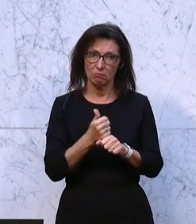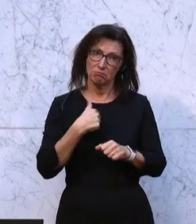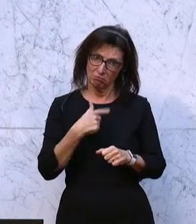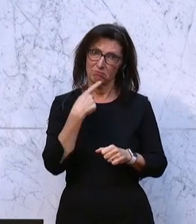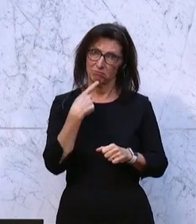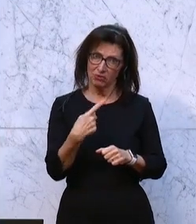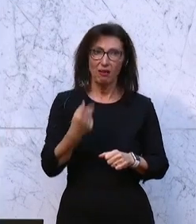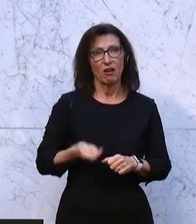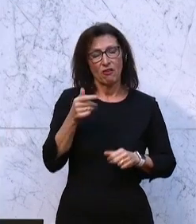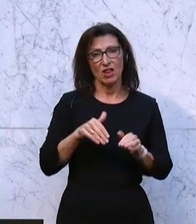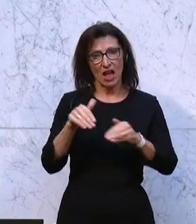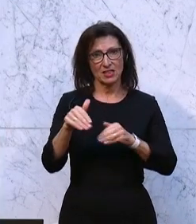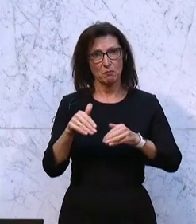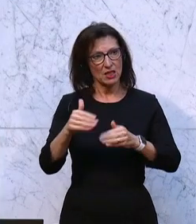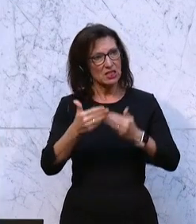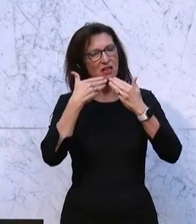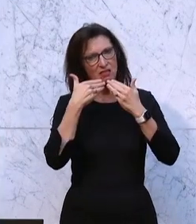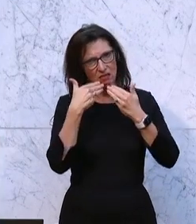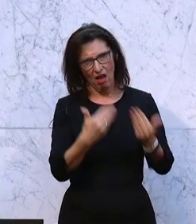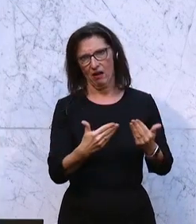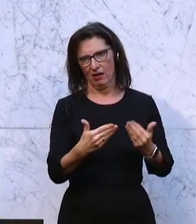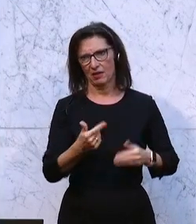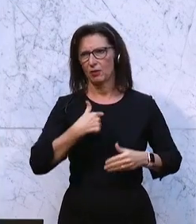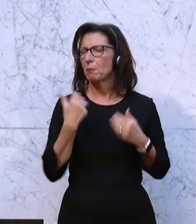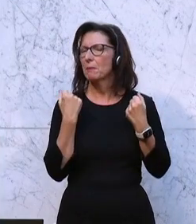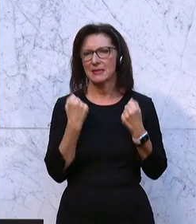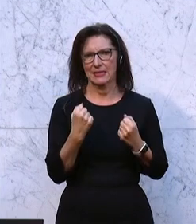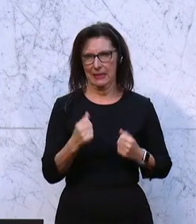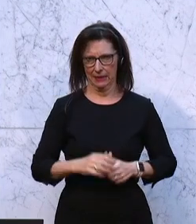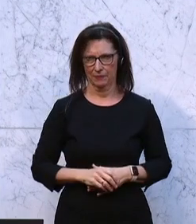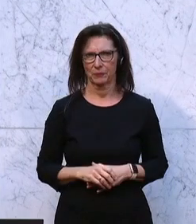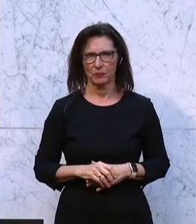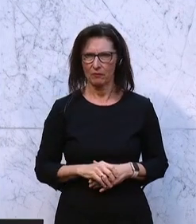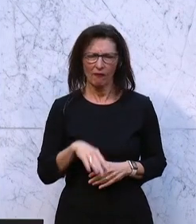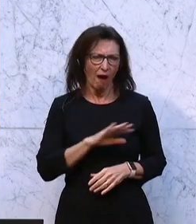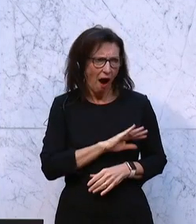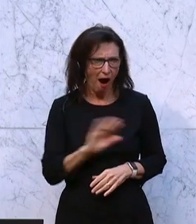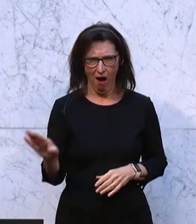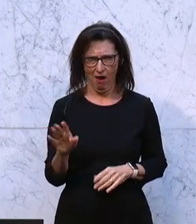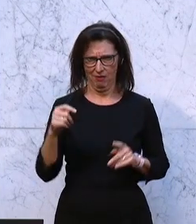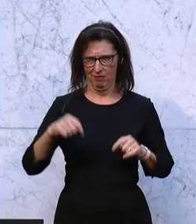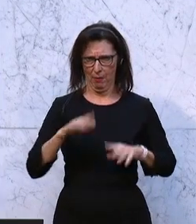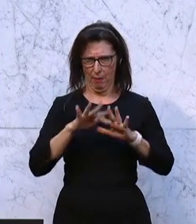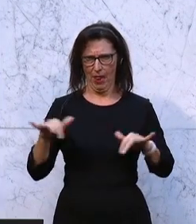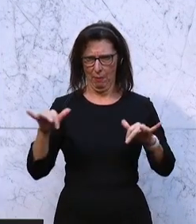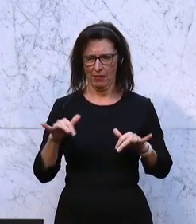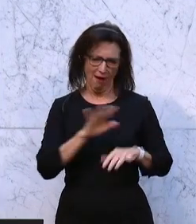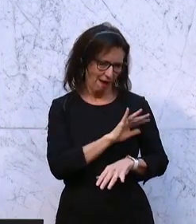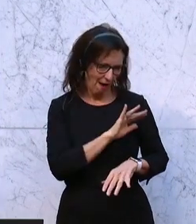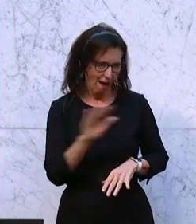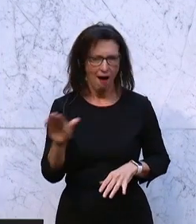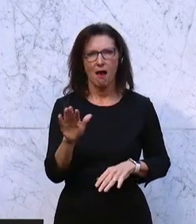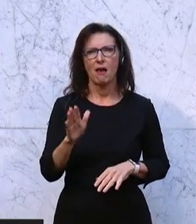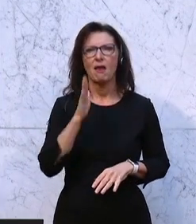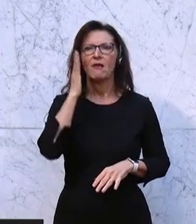Finanzminister für dieses Budget. Und ich bin davon überzeugt, dass wir alle hier herinnen im Hohen Haus daran arbeiten,